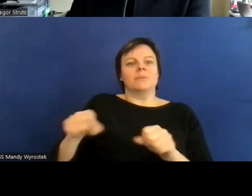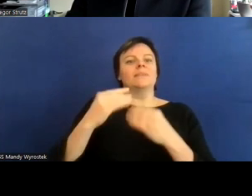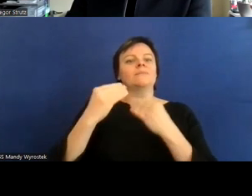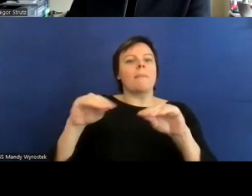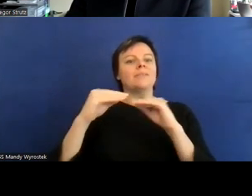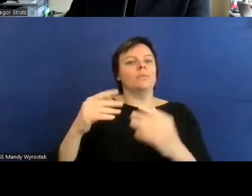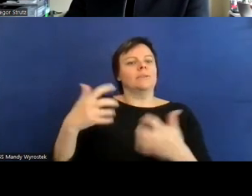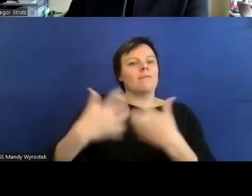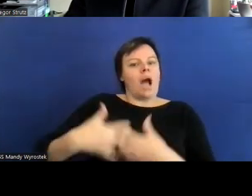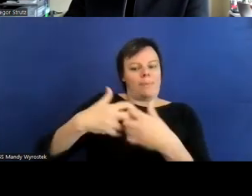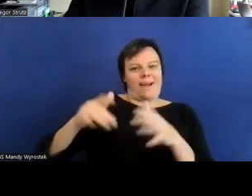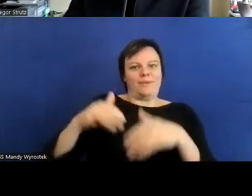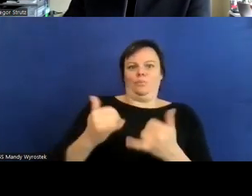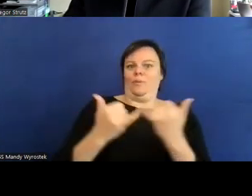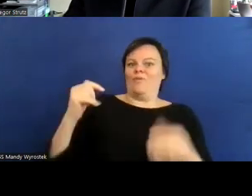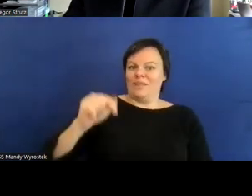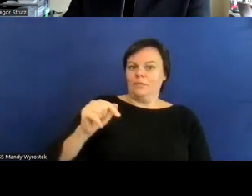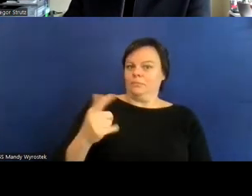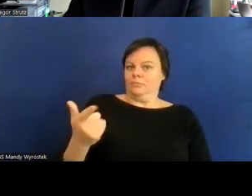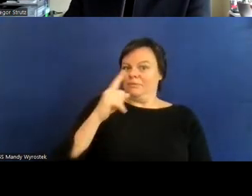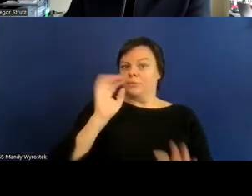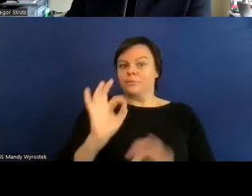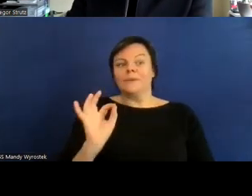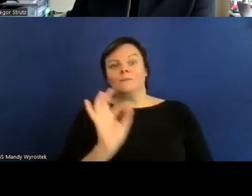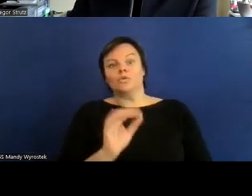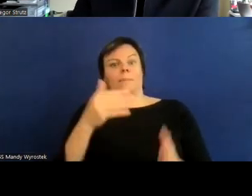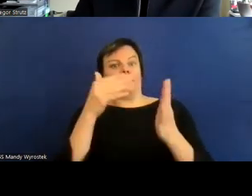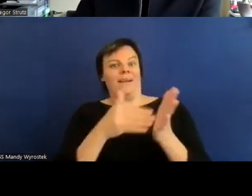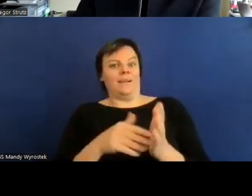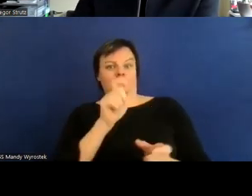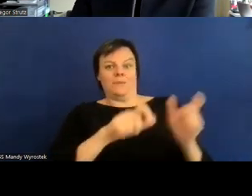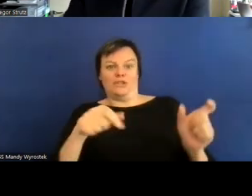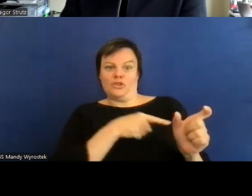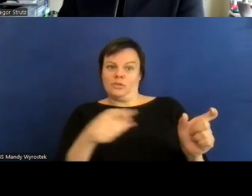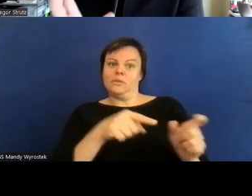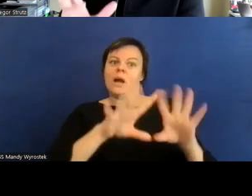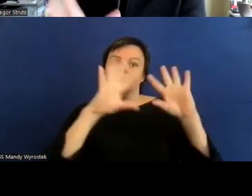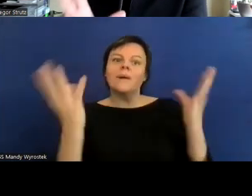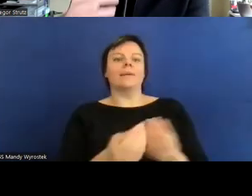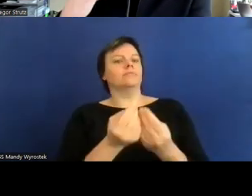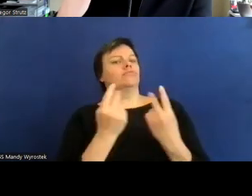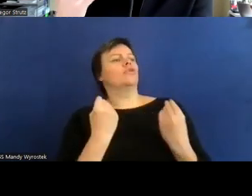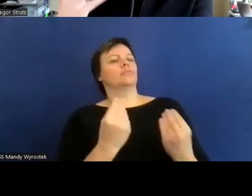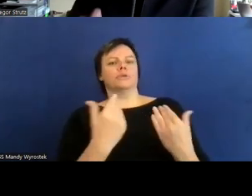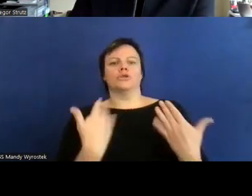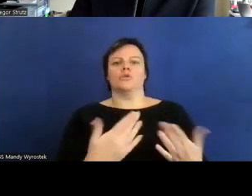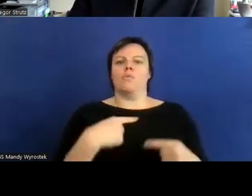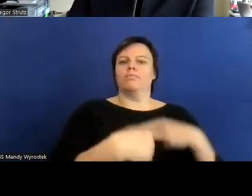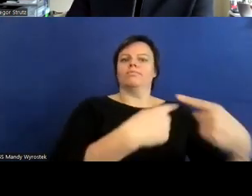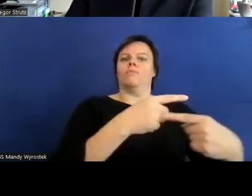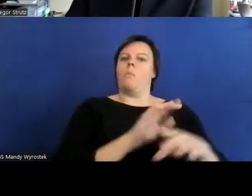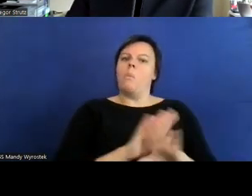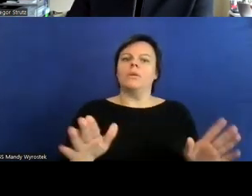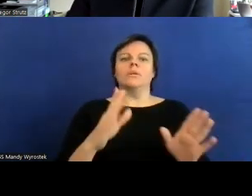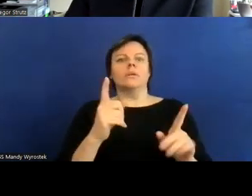fremde hilfe zugänglich und nutzbar sind es geht also darum letzten eines in der barrierefreiheit in der klassischen